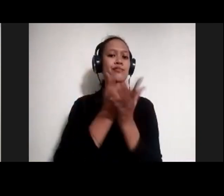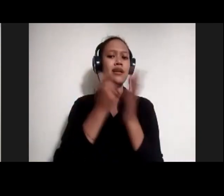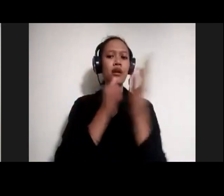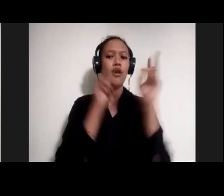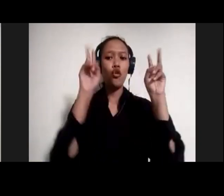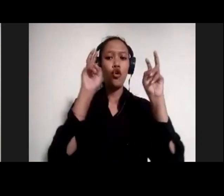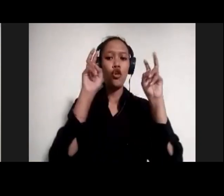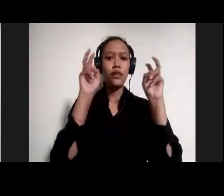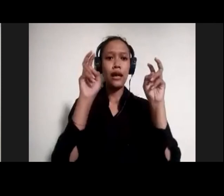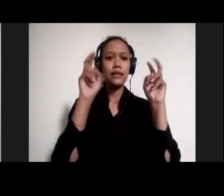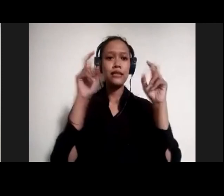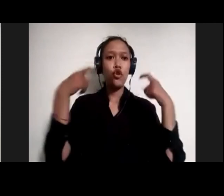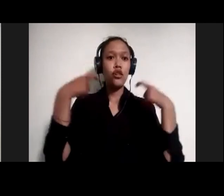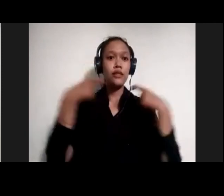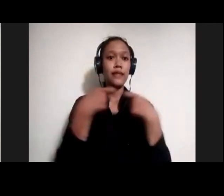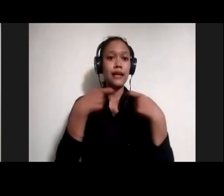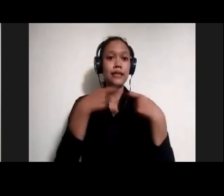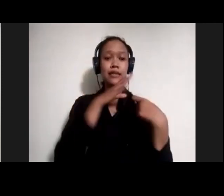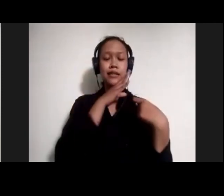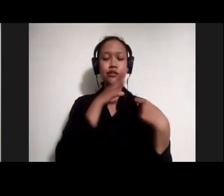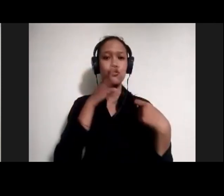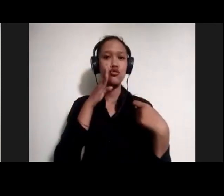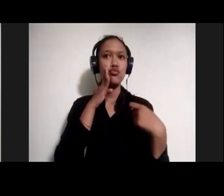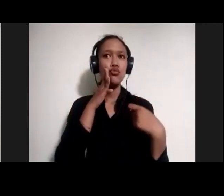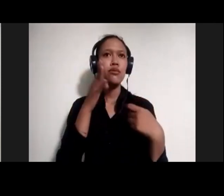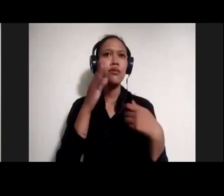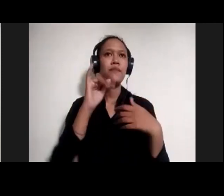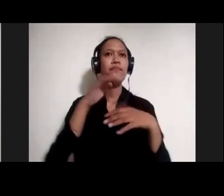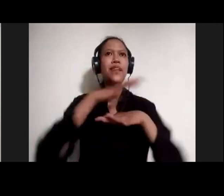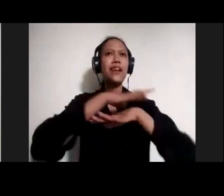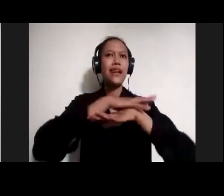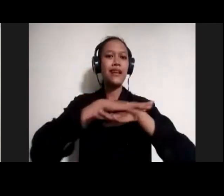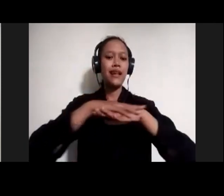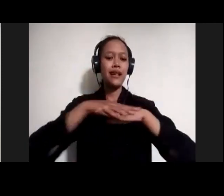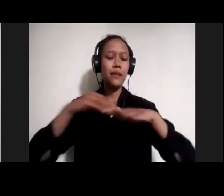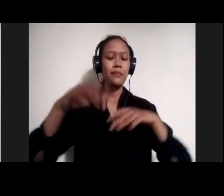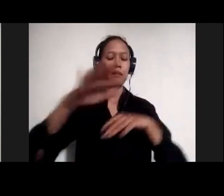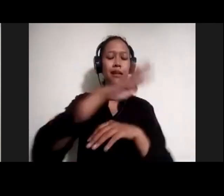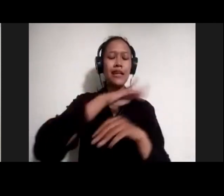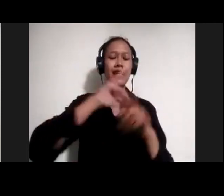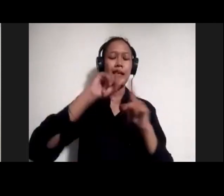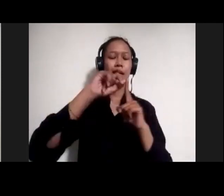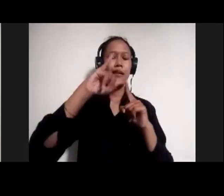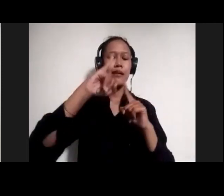natural science. apa ya,